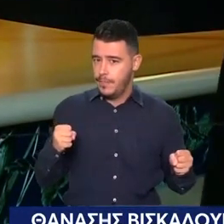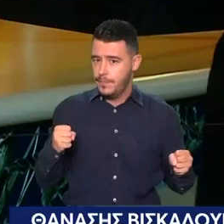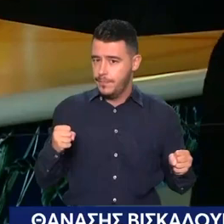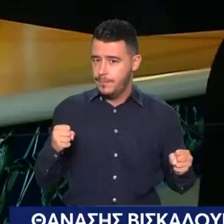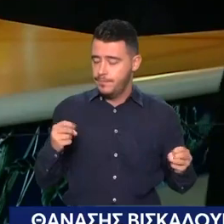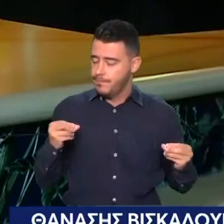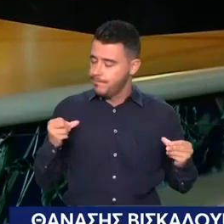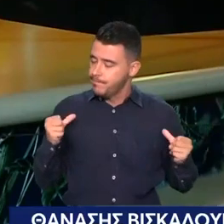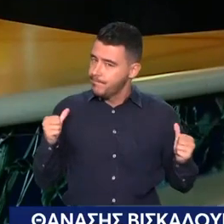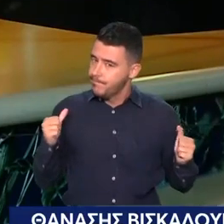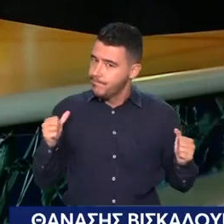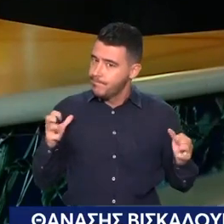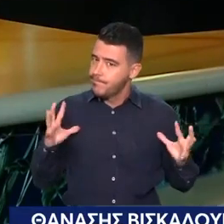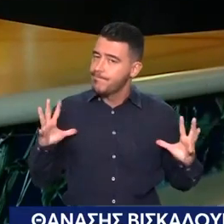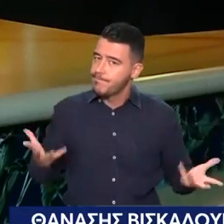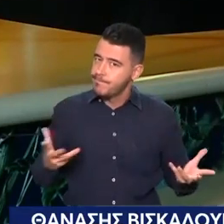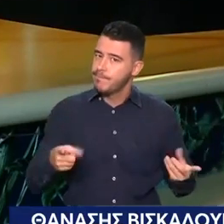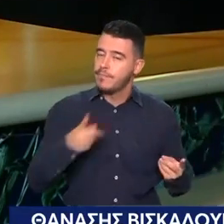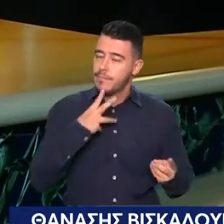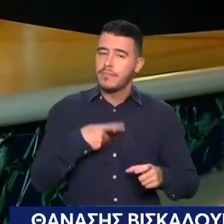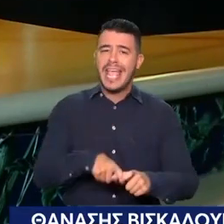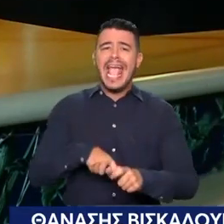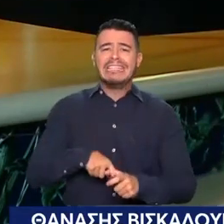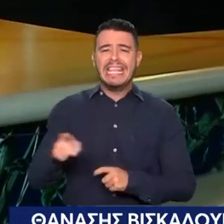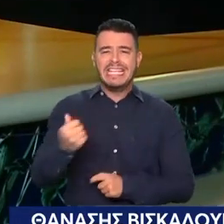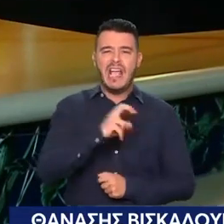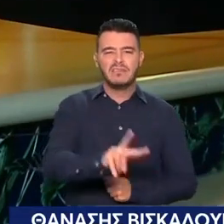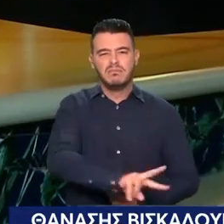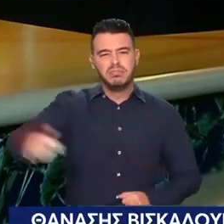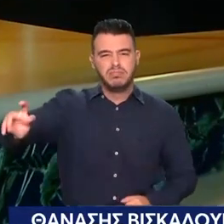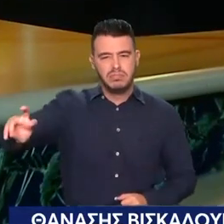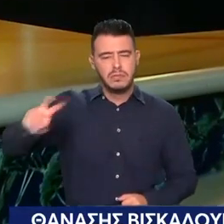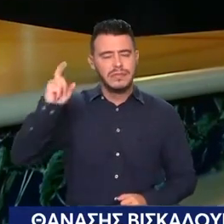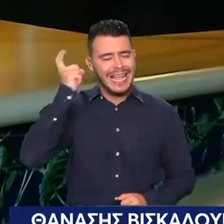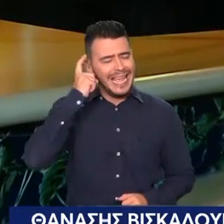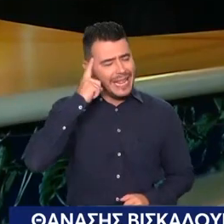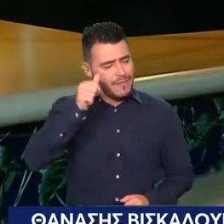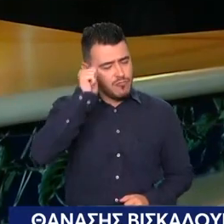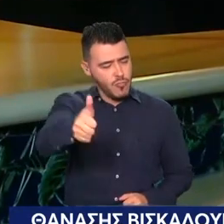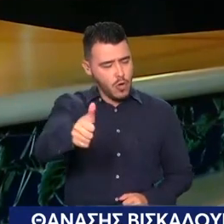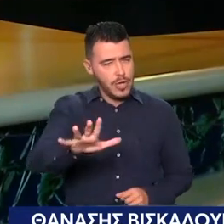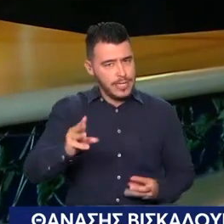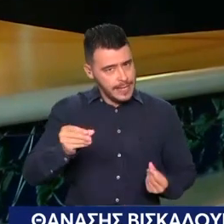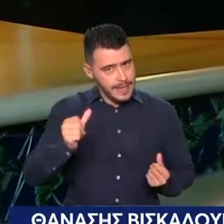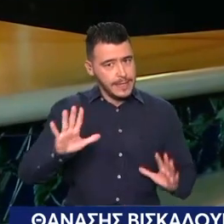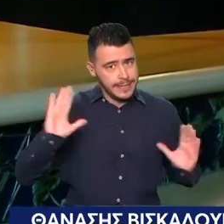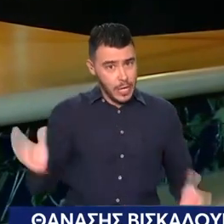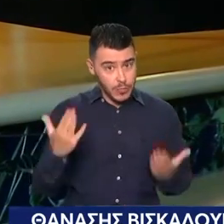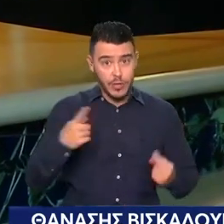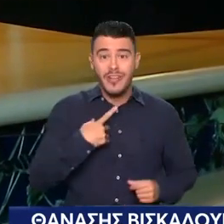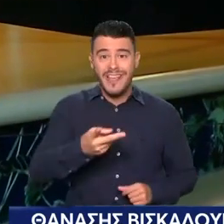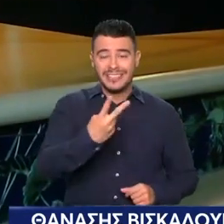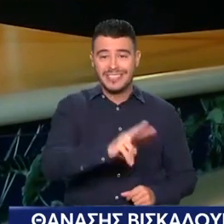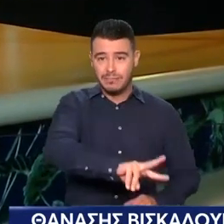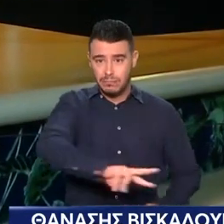Άστο, άστο και εγώ με κρατήσω Στην σπρακτική εταιρεία στη συμπεριφορά που καταλαβαίνετε ίσως κάποιοι τι θέλω να πω Αν συμβαίνει τέτοιο πράγμα